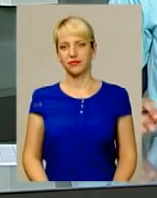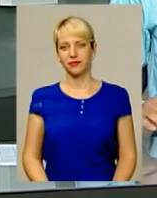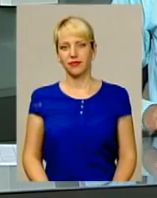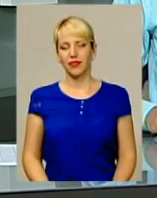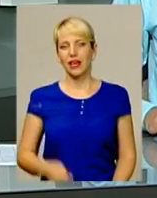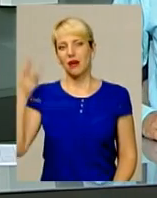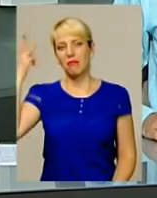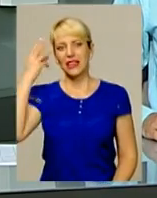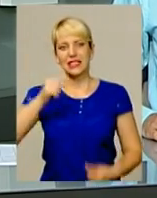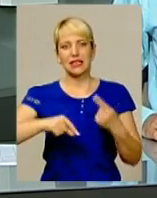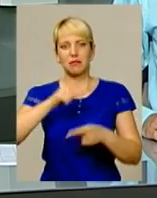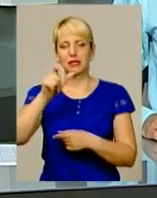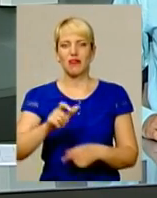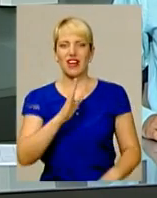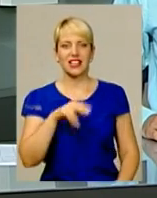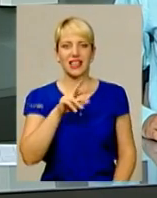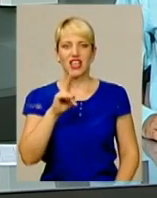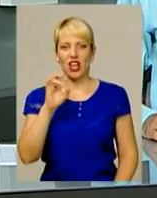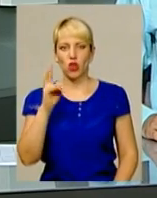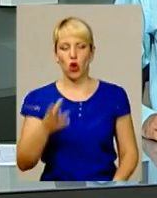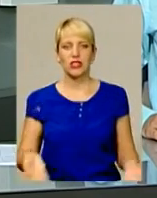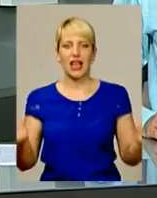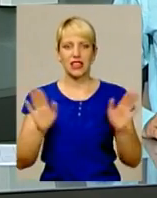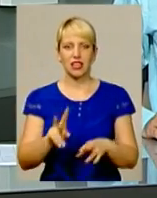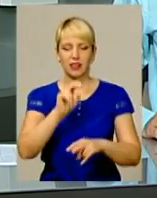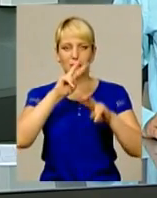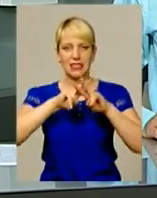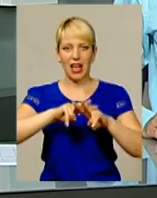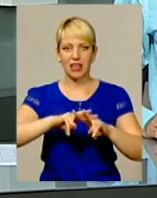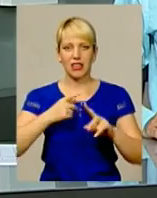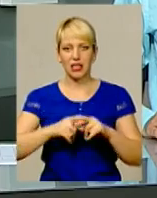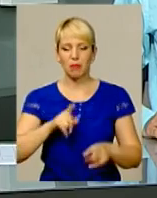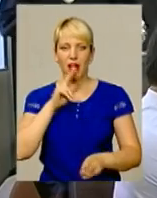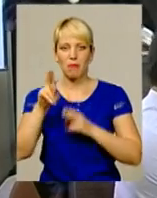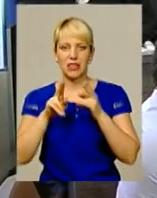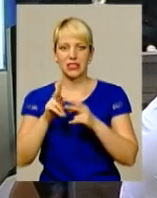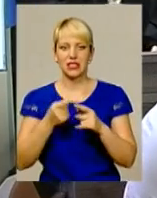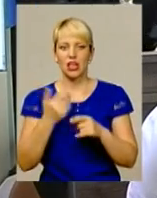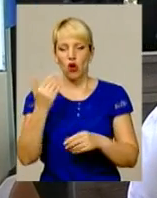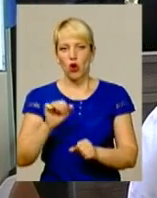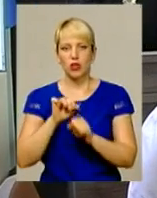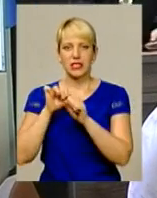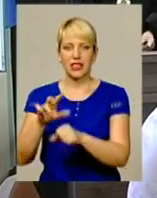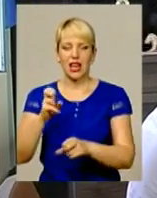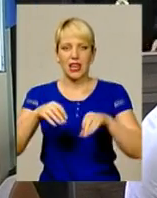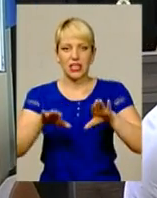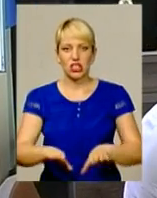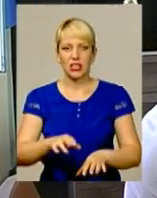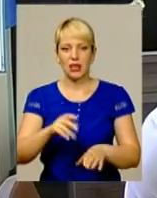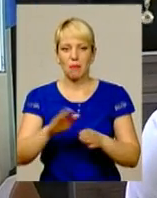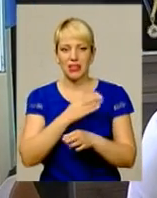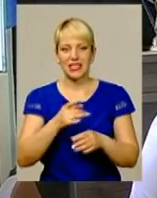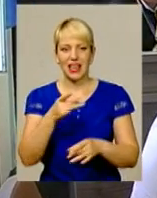Хмельницький бізнесмен Валерій Д'яченко залишатиметься за ґратами. Апеляційна скарга його захисника на рішення Хмельницького